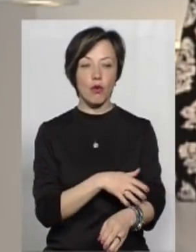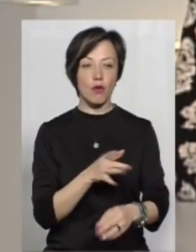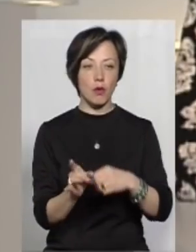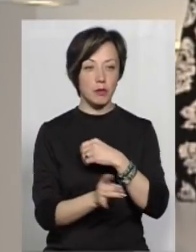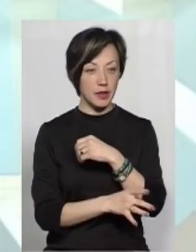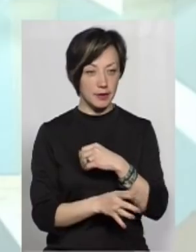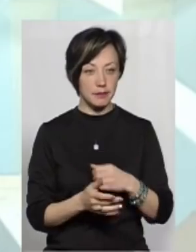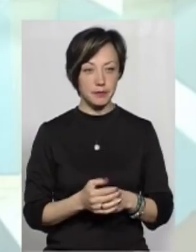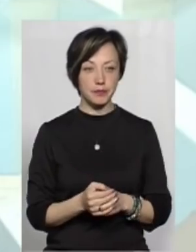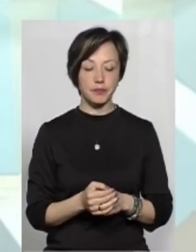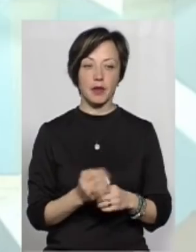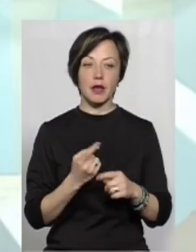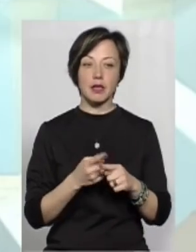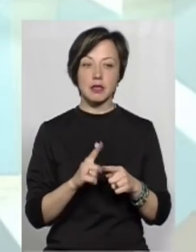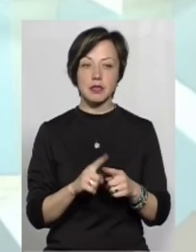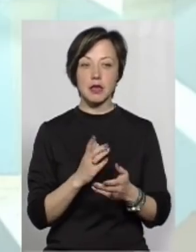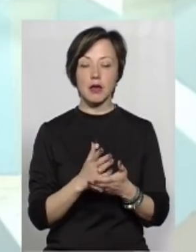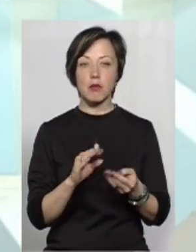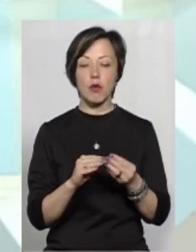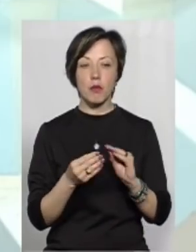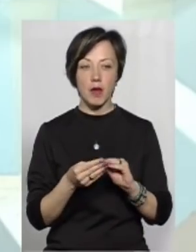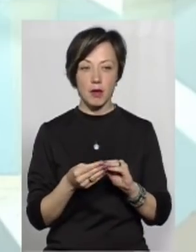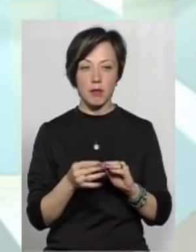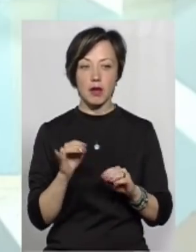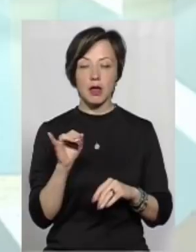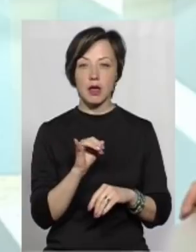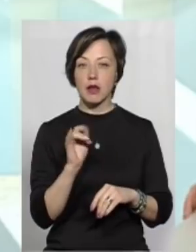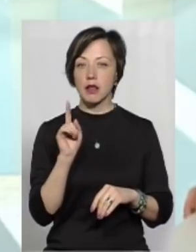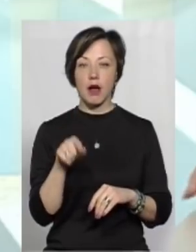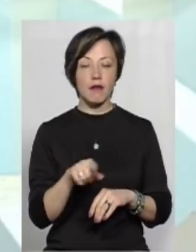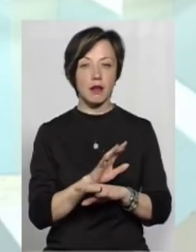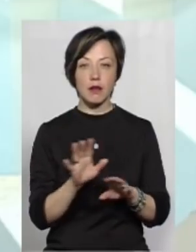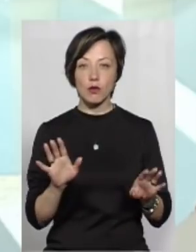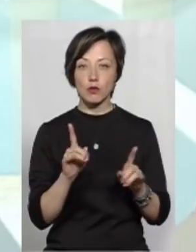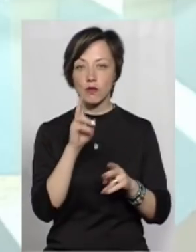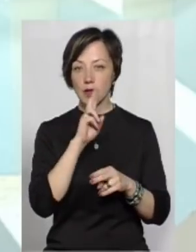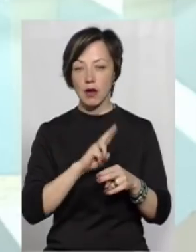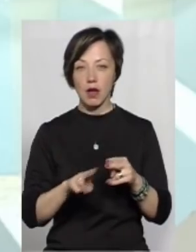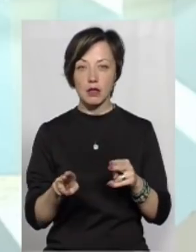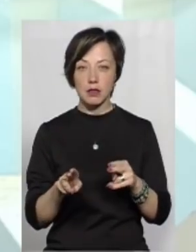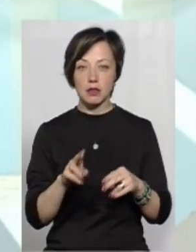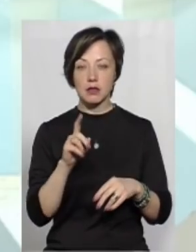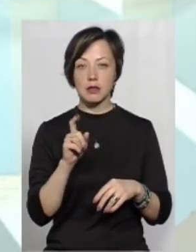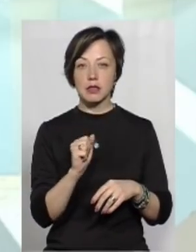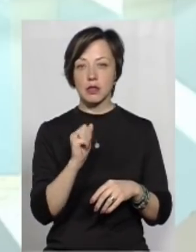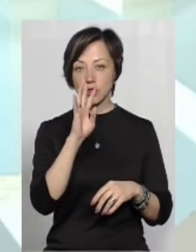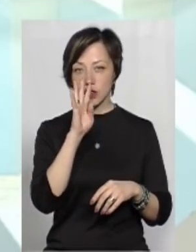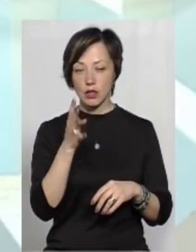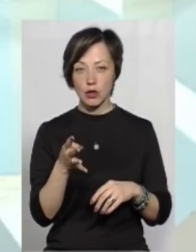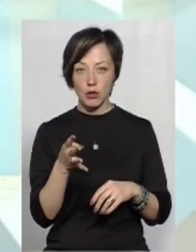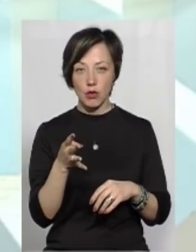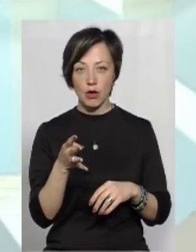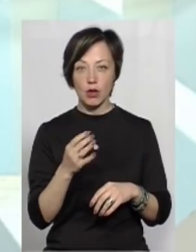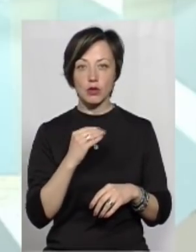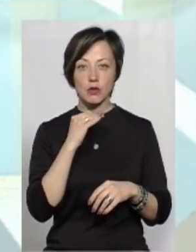бідними. І це є проблема. І проблема навіть не в тому, що вони втратили за тих 4 роки